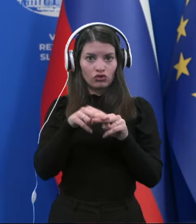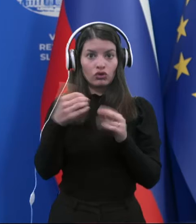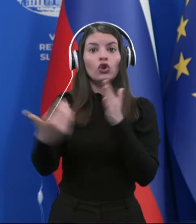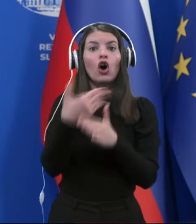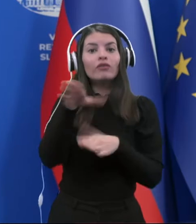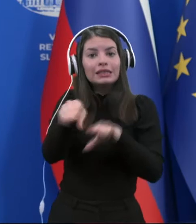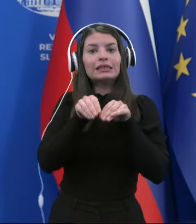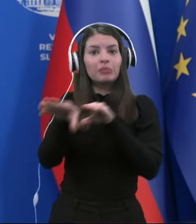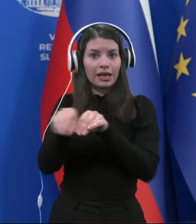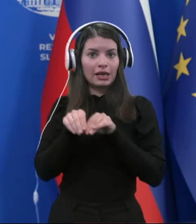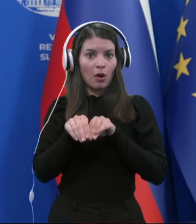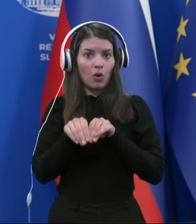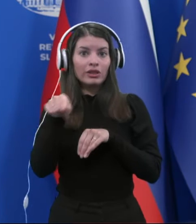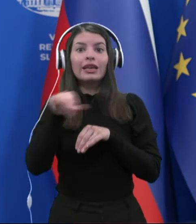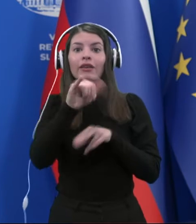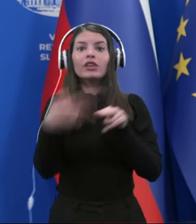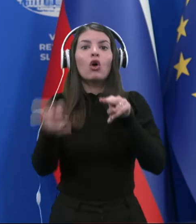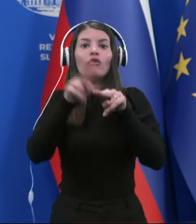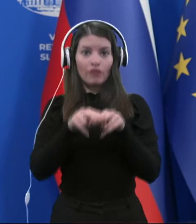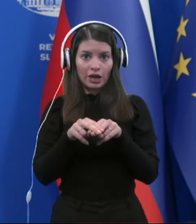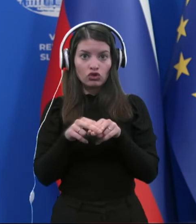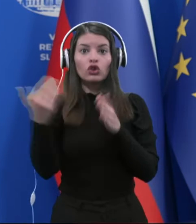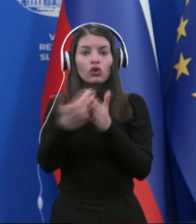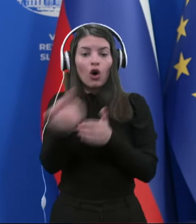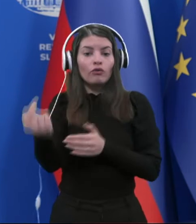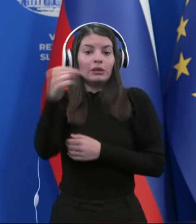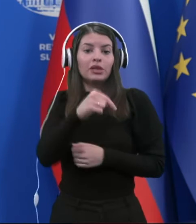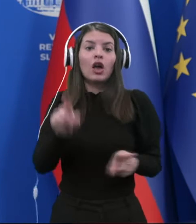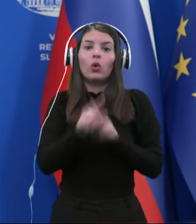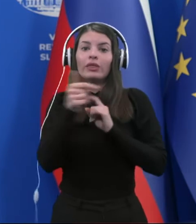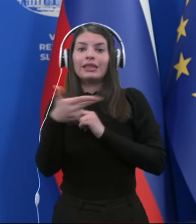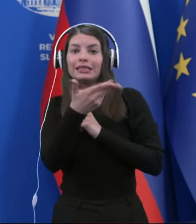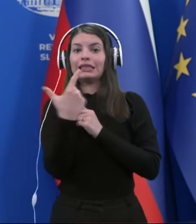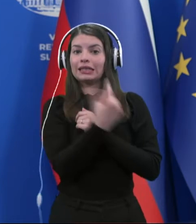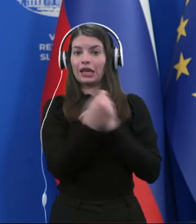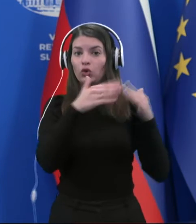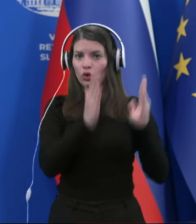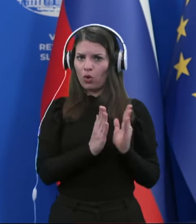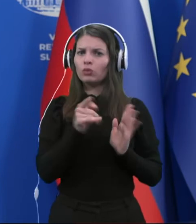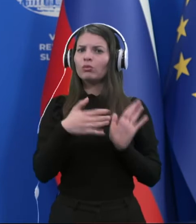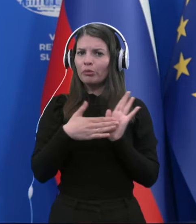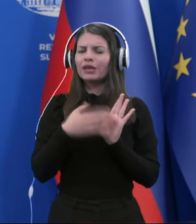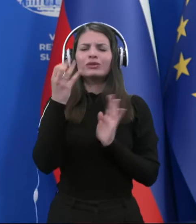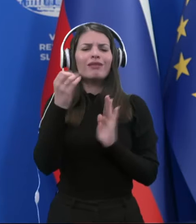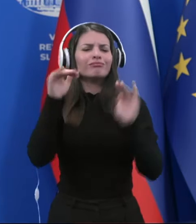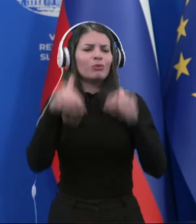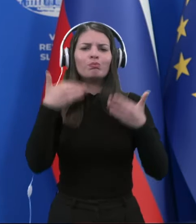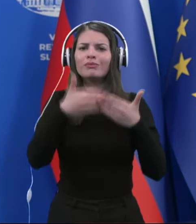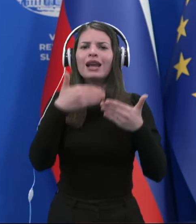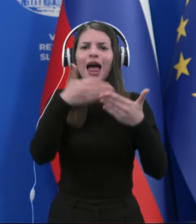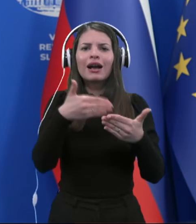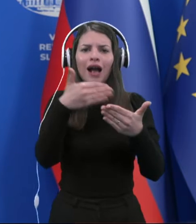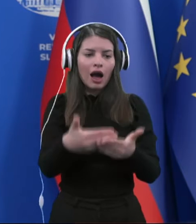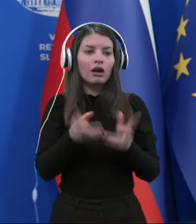Številke so više od tisti, ki jih odpuščamo, tako da se mi je potrebno vsakodnevno prelagajanje, glede prostora, glede odpiranja noveh postelj,